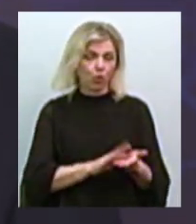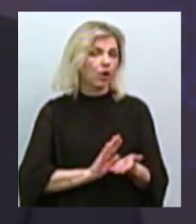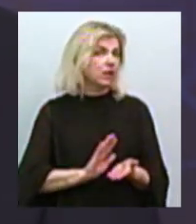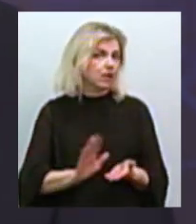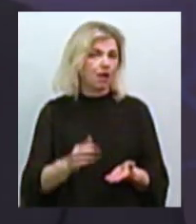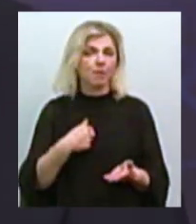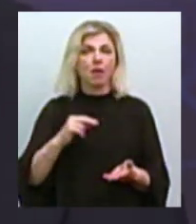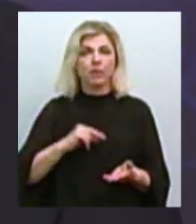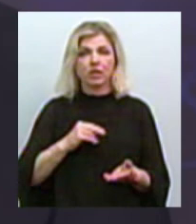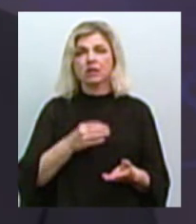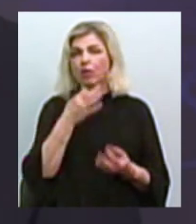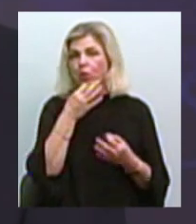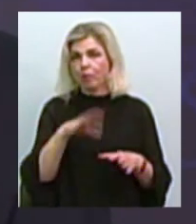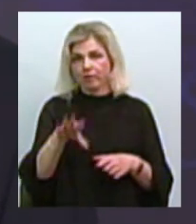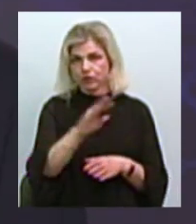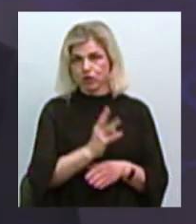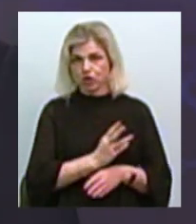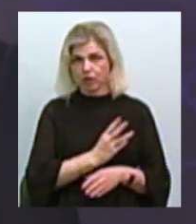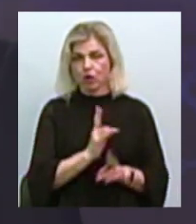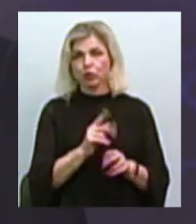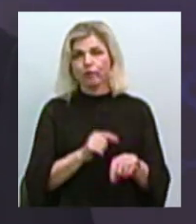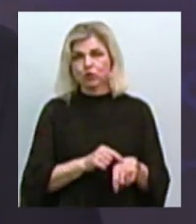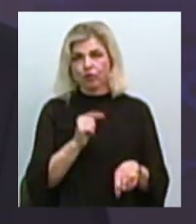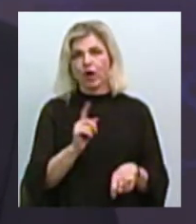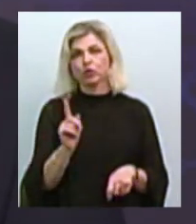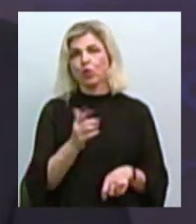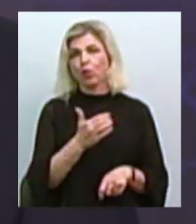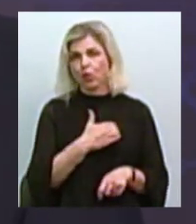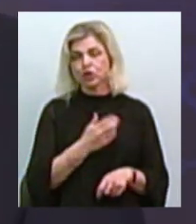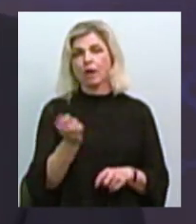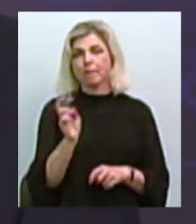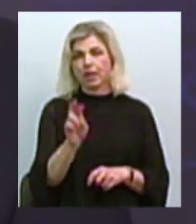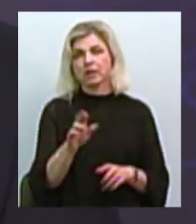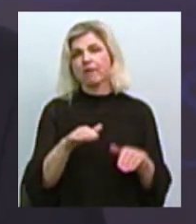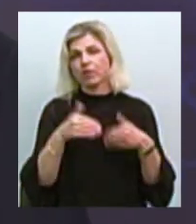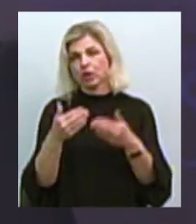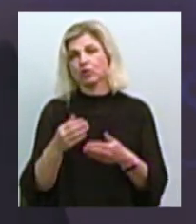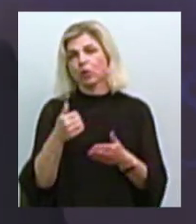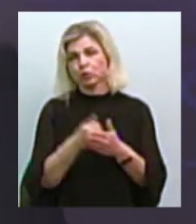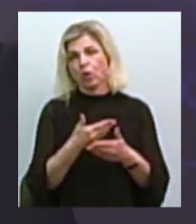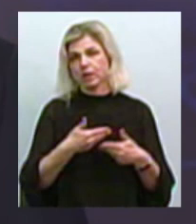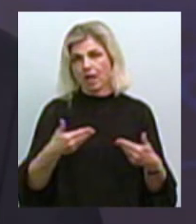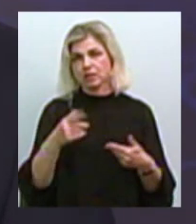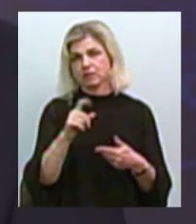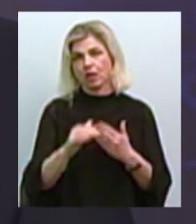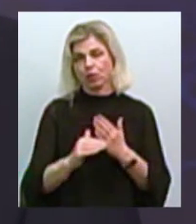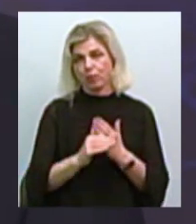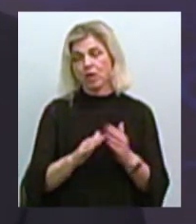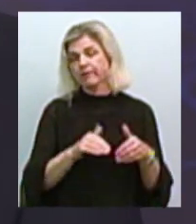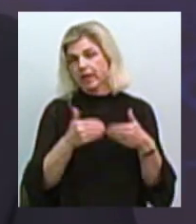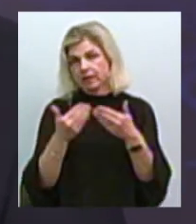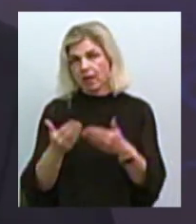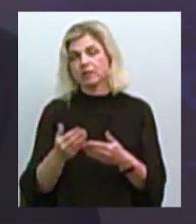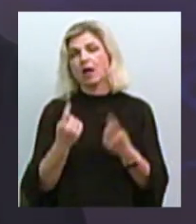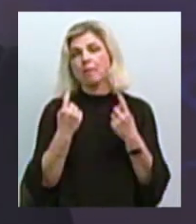працюємо з усіма бажаючими, хто на сьогодні відчуває, що хочуть прийти і звернутися до нас за допомогою. Звертайтеся, максимальна